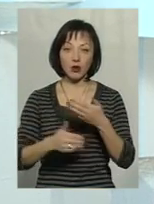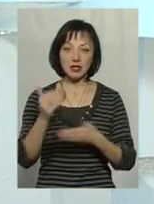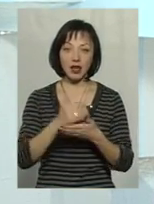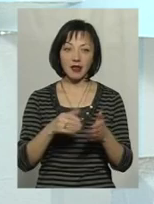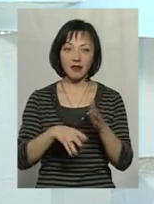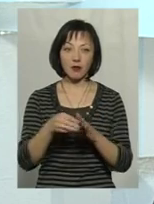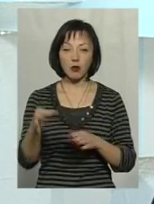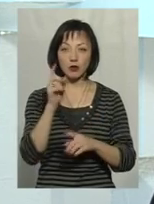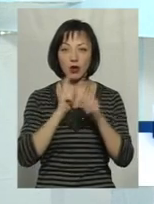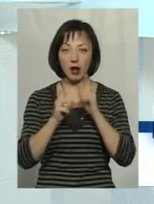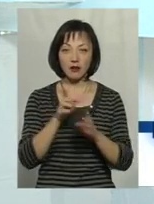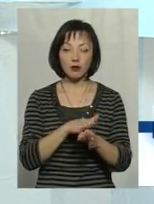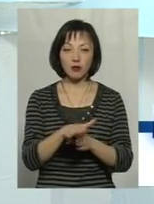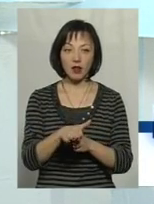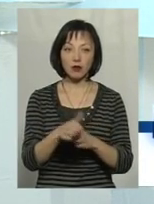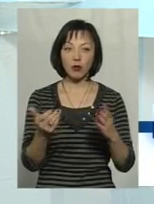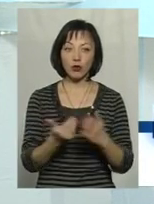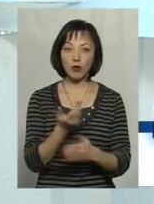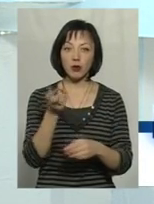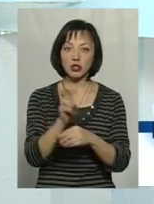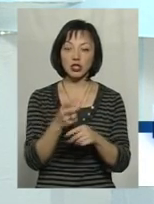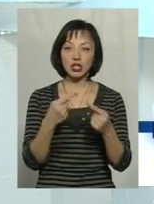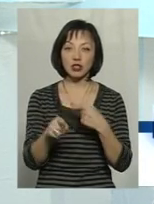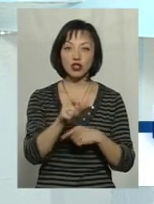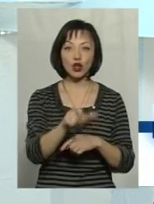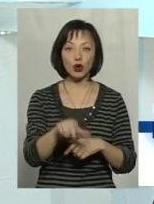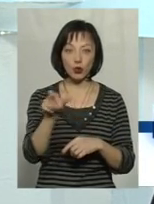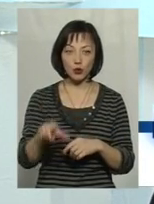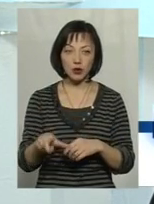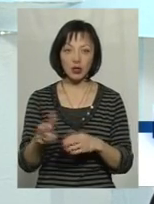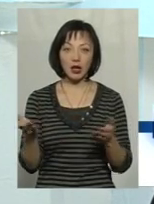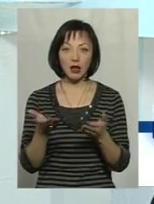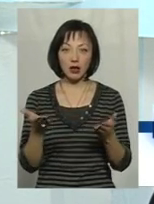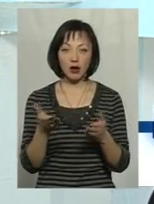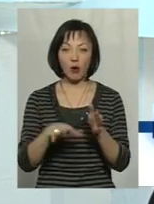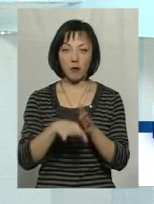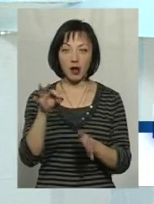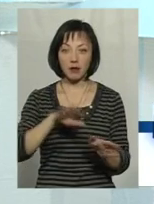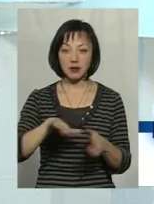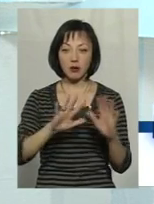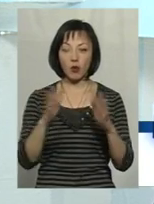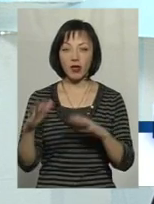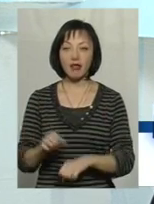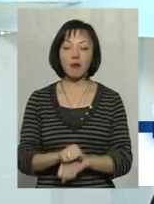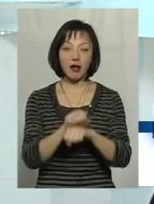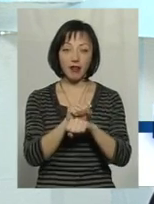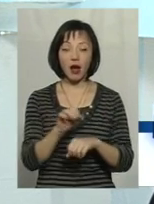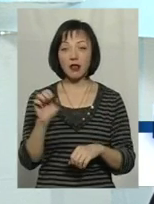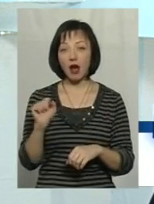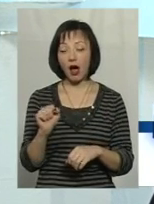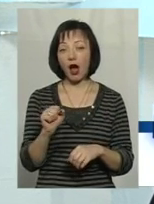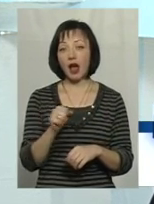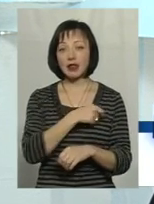обласної ради, вони теж відбувалися по-новому. Сюди прийшли інші люди, люди, яких обрали після подій на Майдані. А